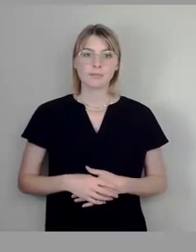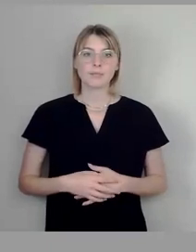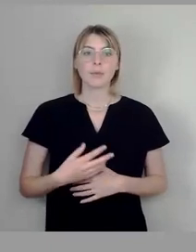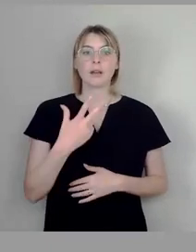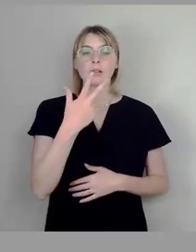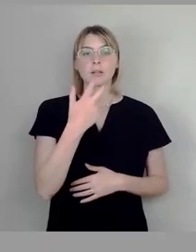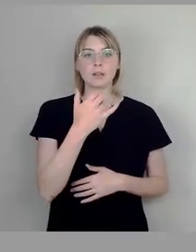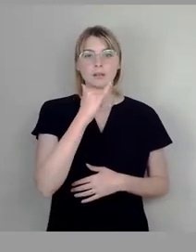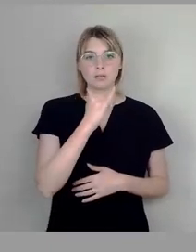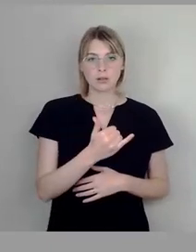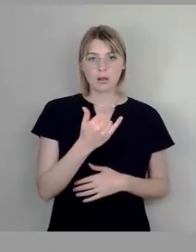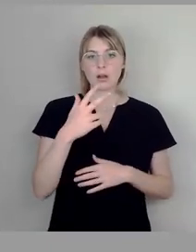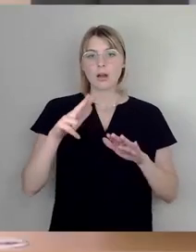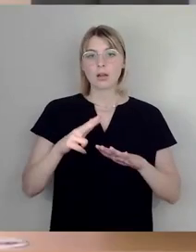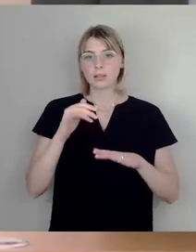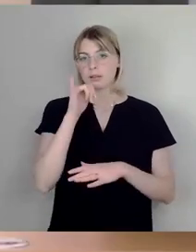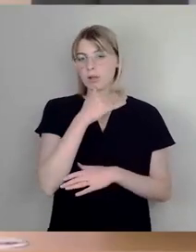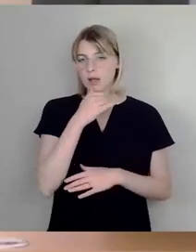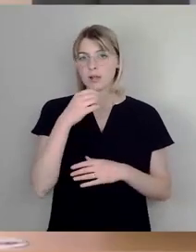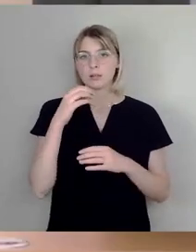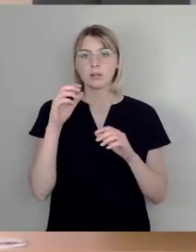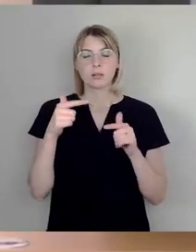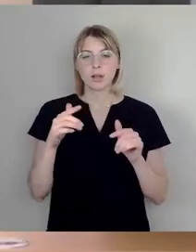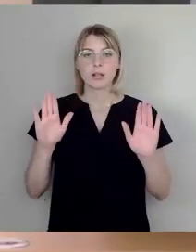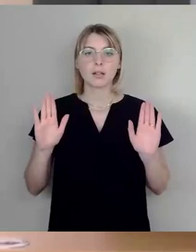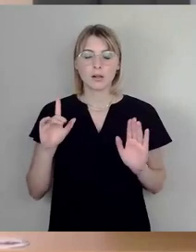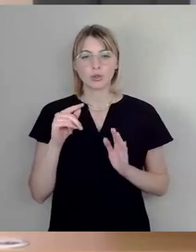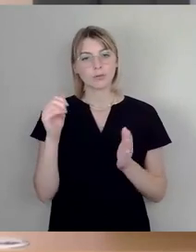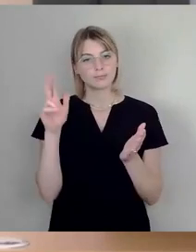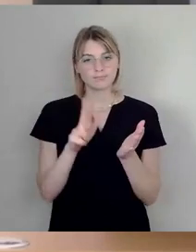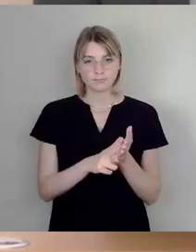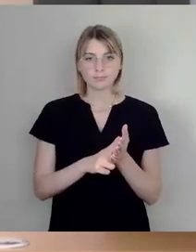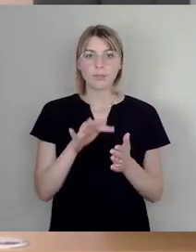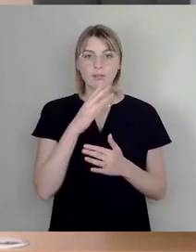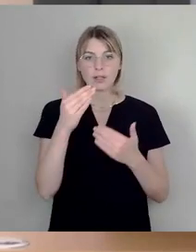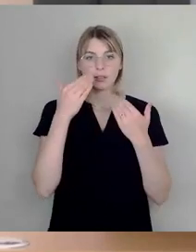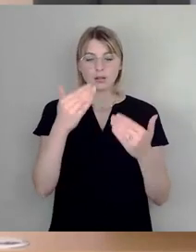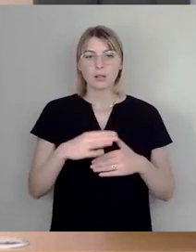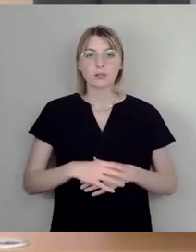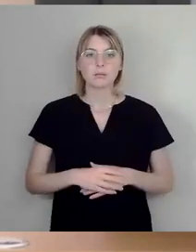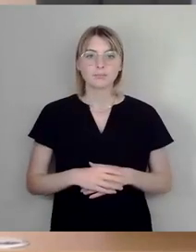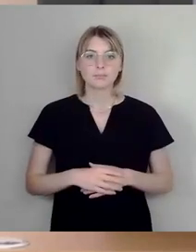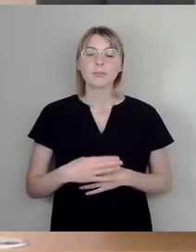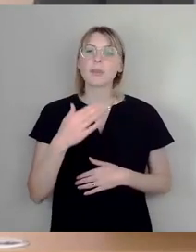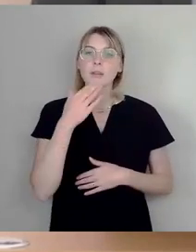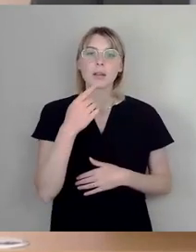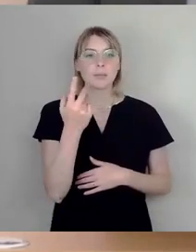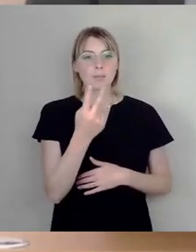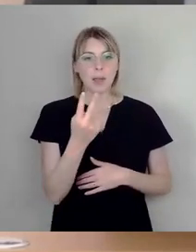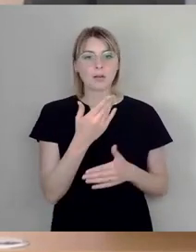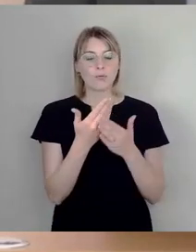Mit 30 Ja, 18 Nein, Null Enthaltungen auch so bestätigt. Vielen Dank. Auch vielen Dank, dass wir noch die zwei Vorlagen entsprechend vorziehen konnten.